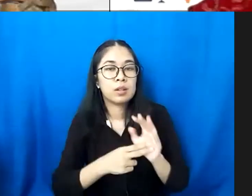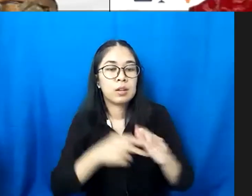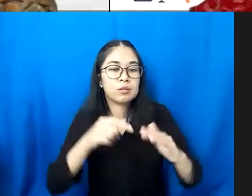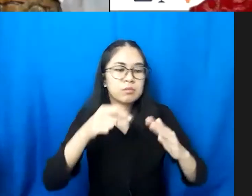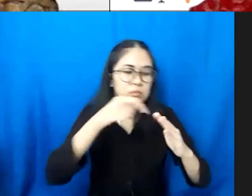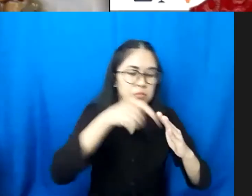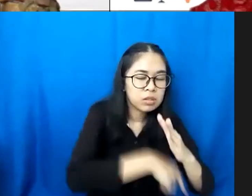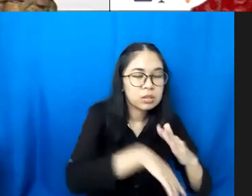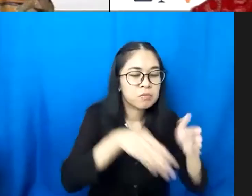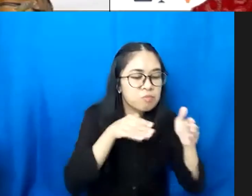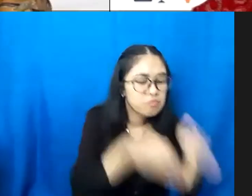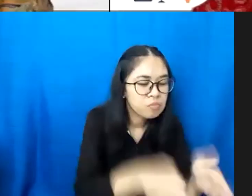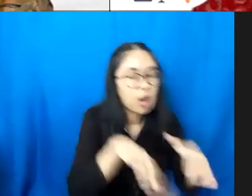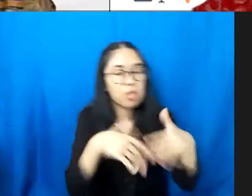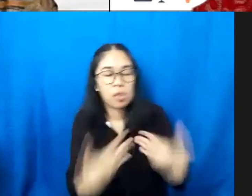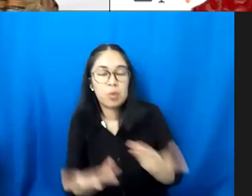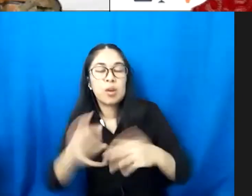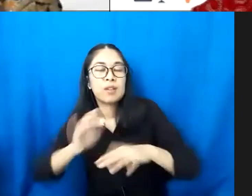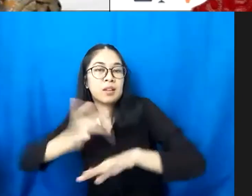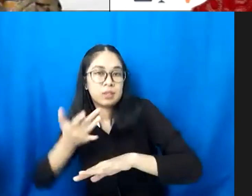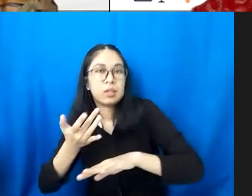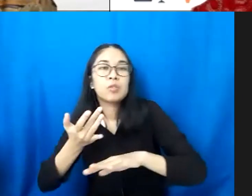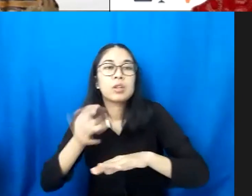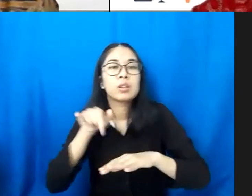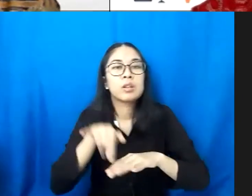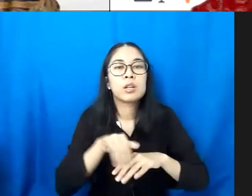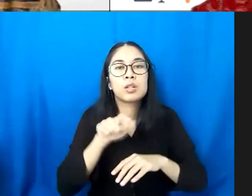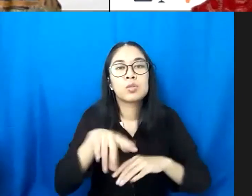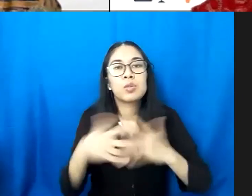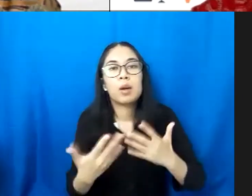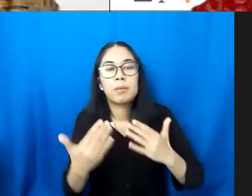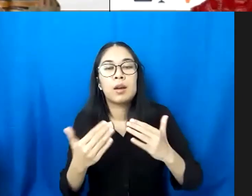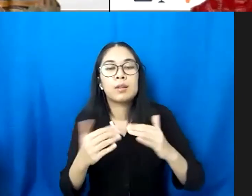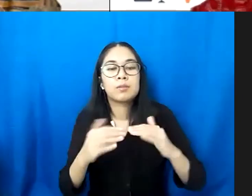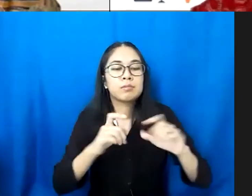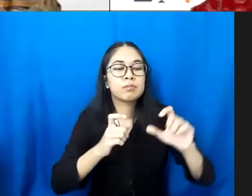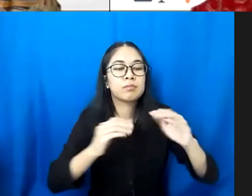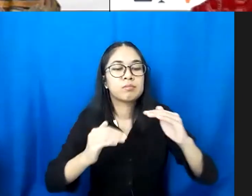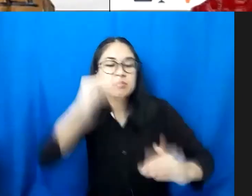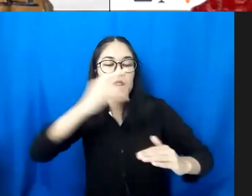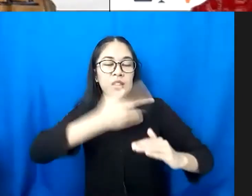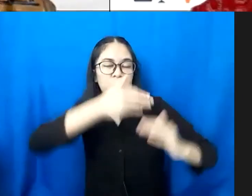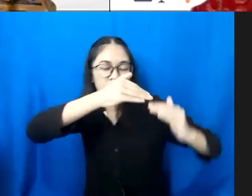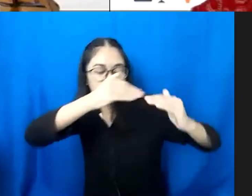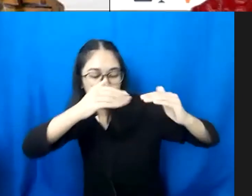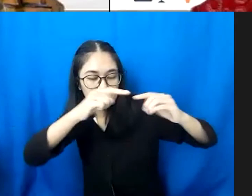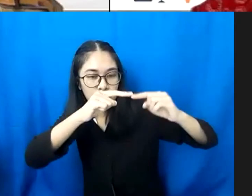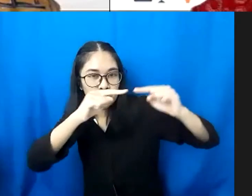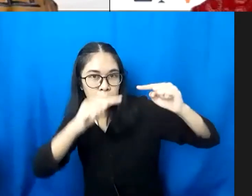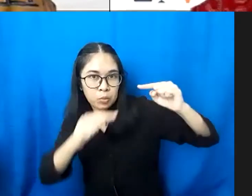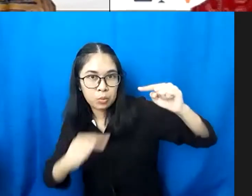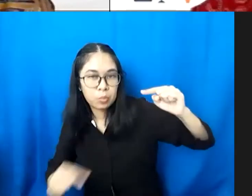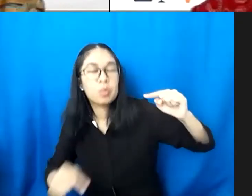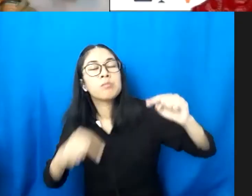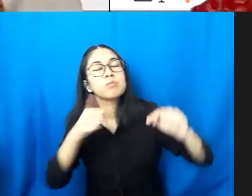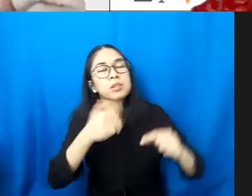dan itu akan membuat leverage untuk menurunkan stunting dan cepat insya Allah bisa kita capai tapi ini memang tantangan